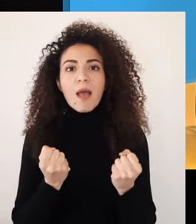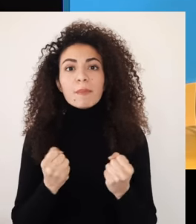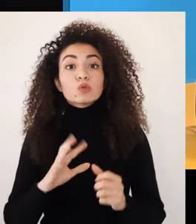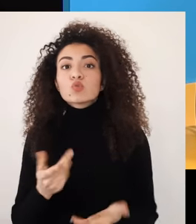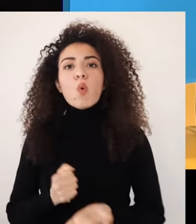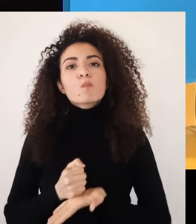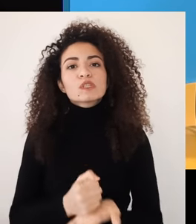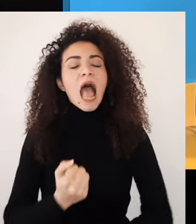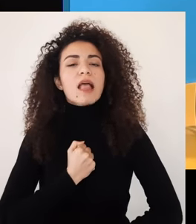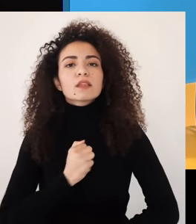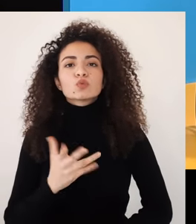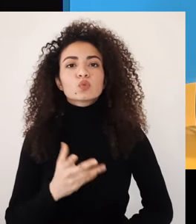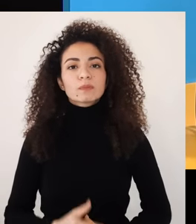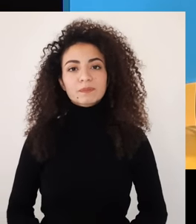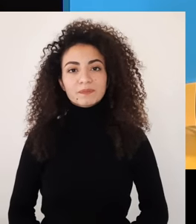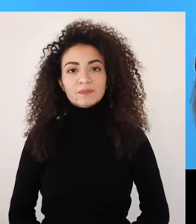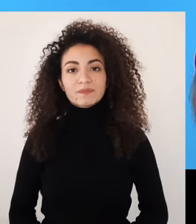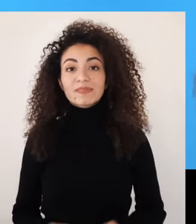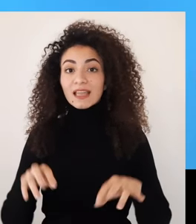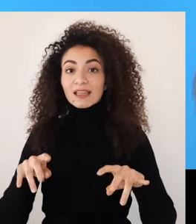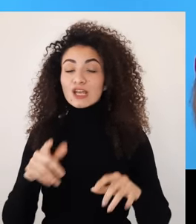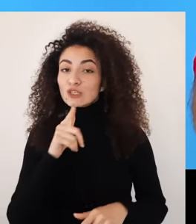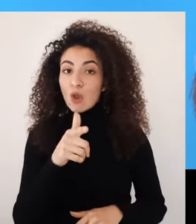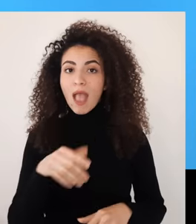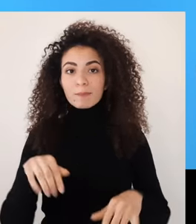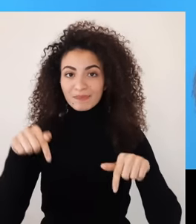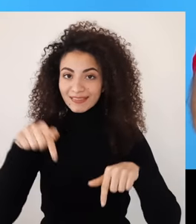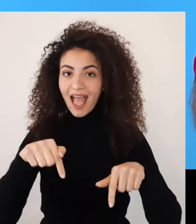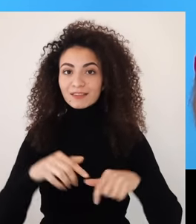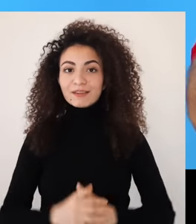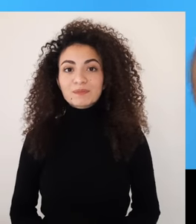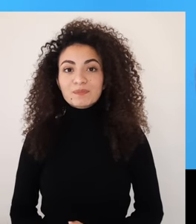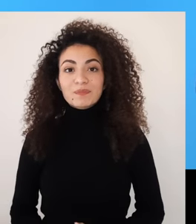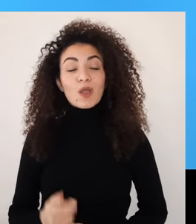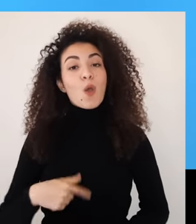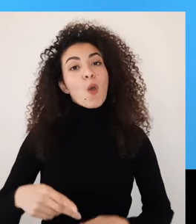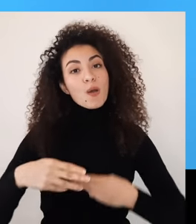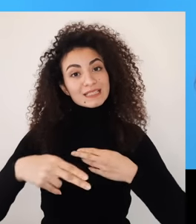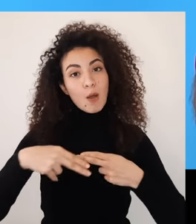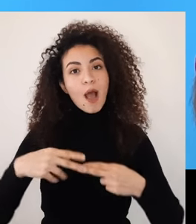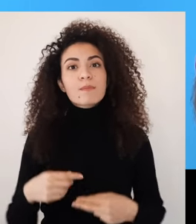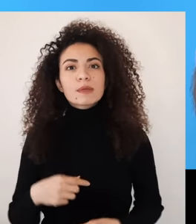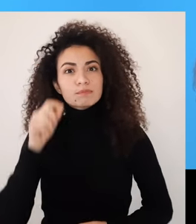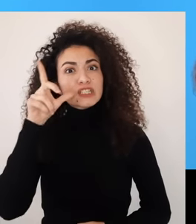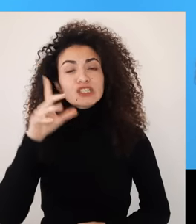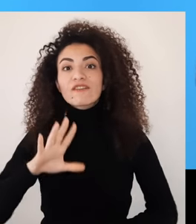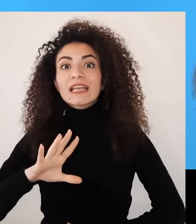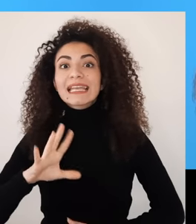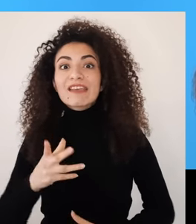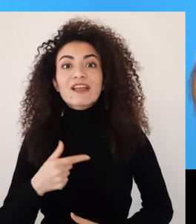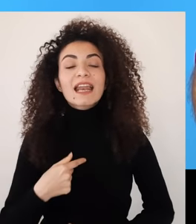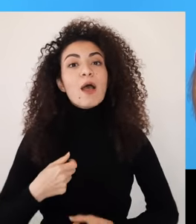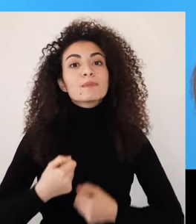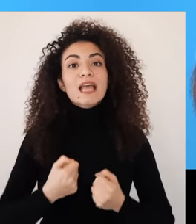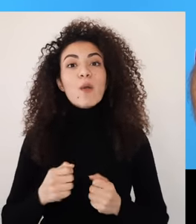قد يساعدني هو شاركينا أجوبتك بالتعليقات وخليك معنا لك تشف سوا خصوصيات